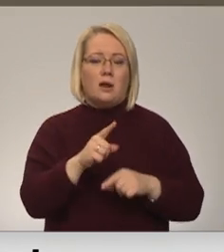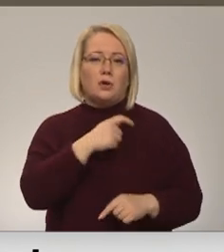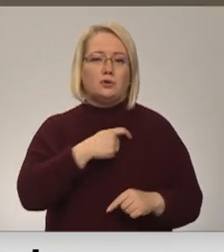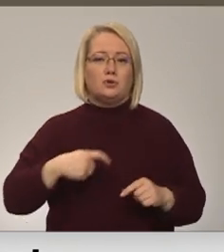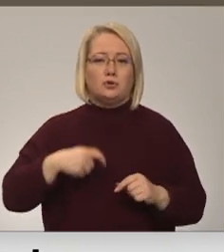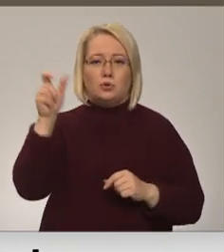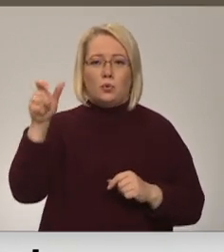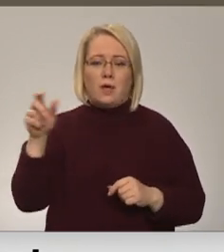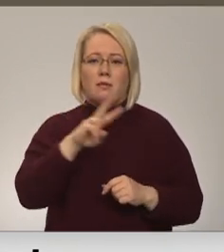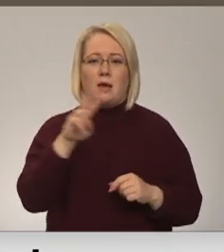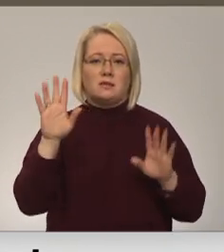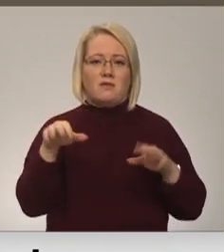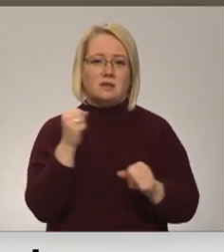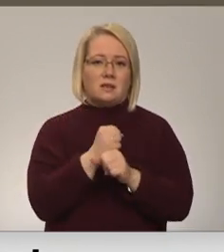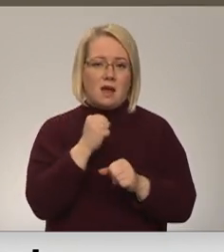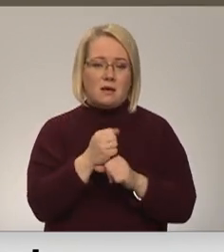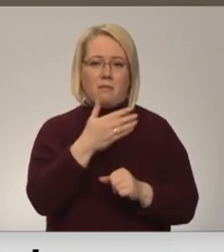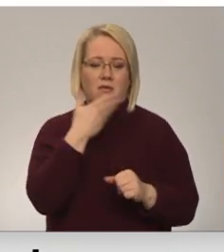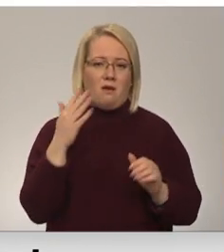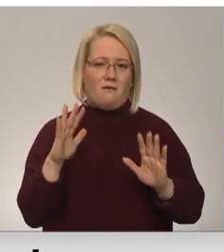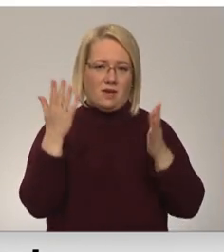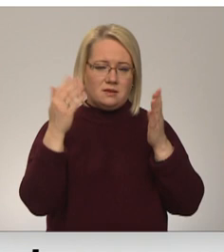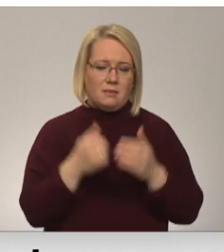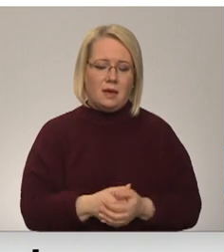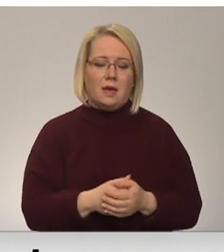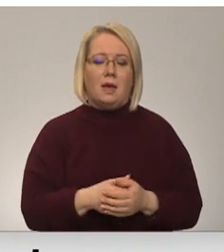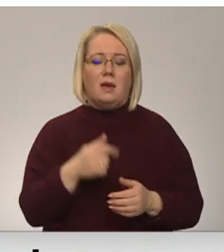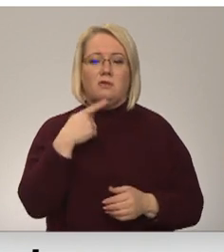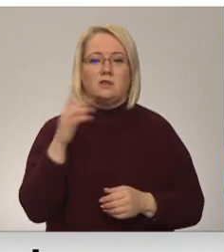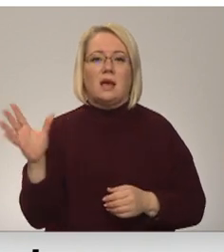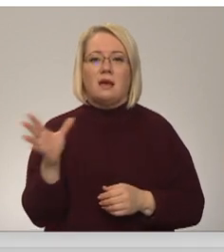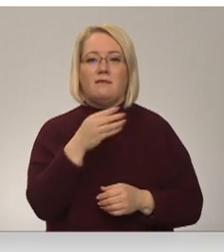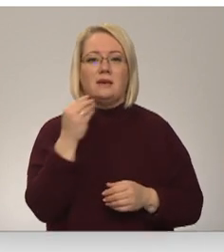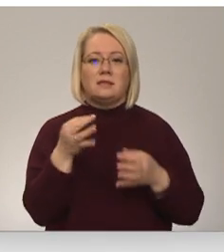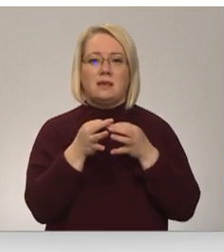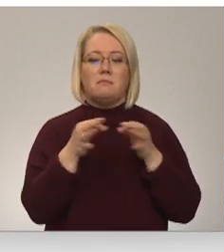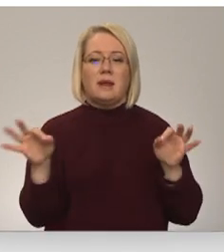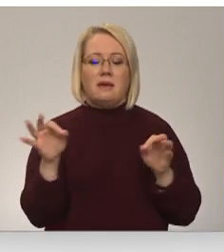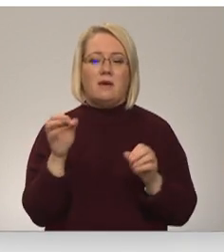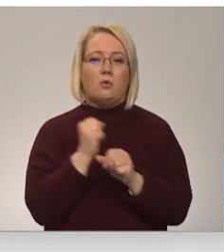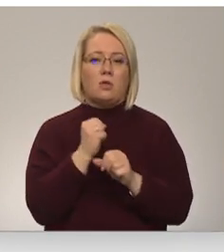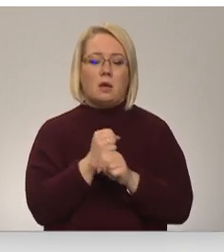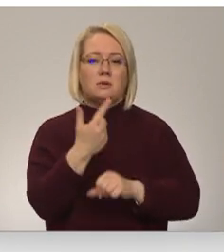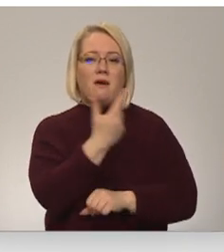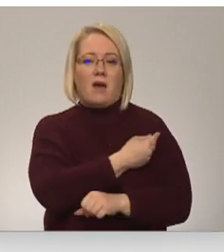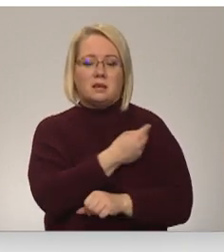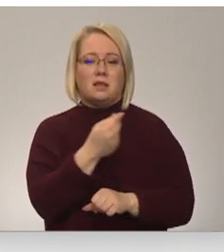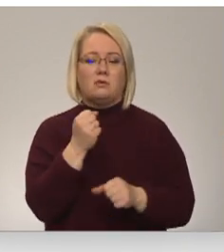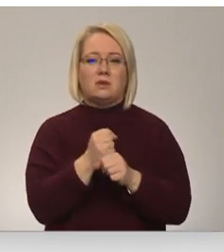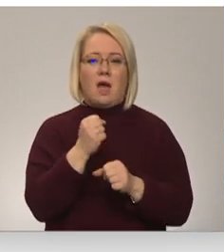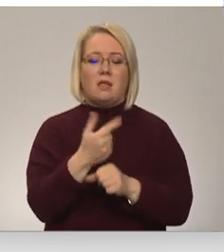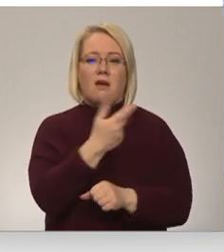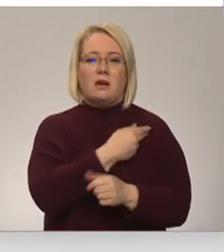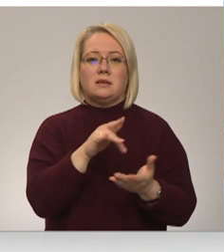šeit strādāt, bet līdz šim nesakmīgi. Visi brīvi nodarbojas ar vakcināciju un vakcinācijas centriem, un